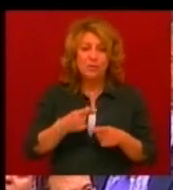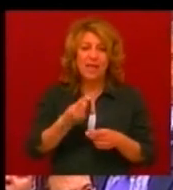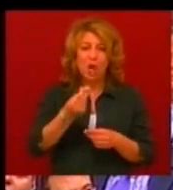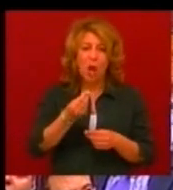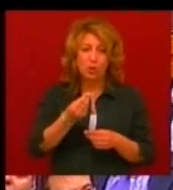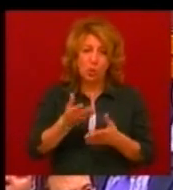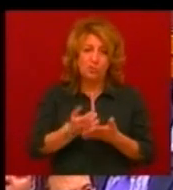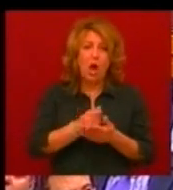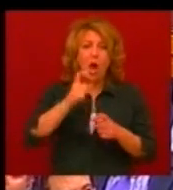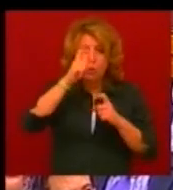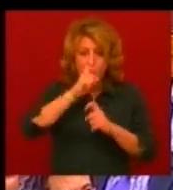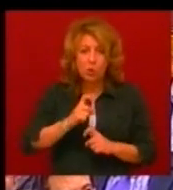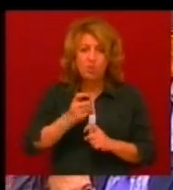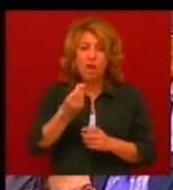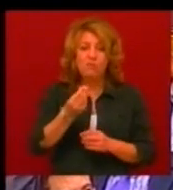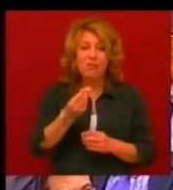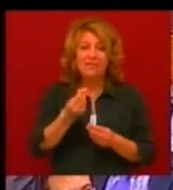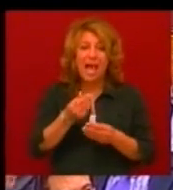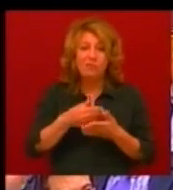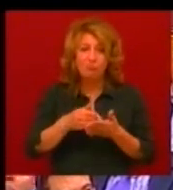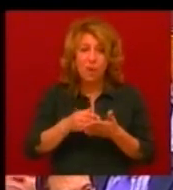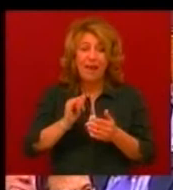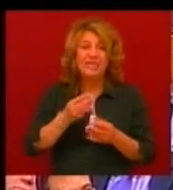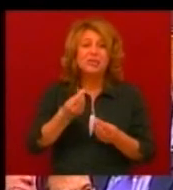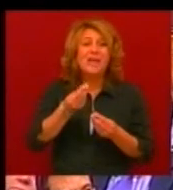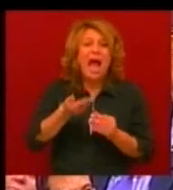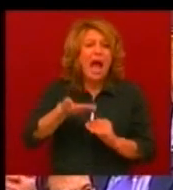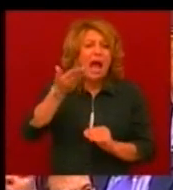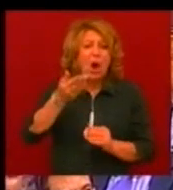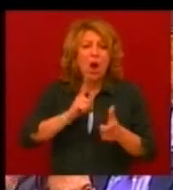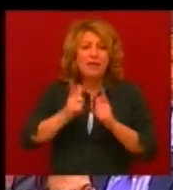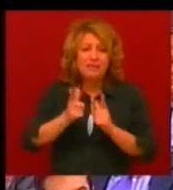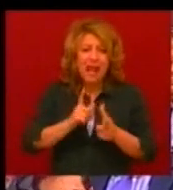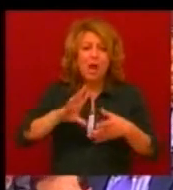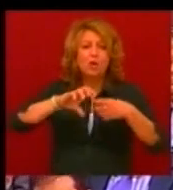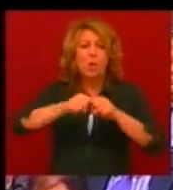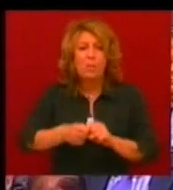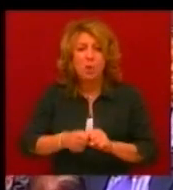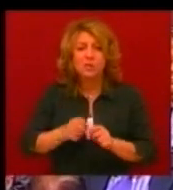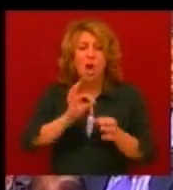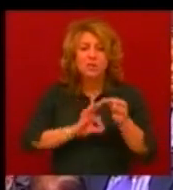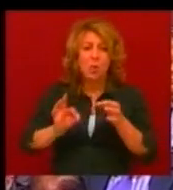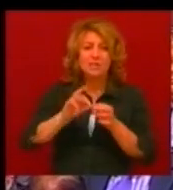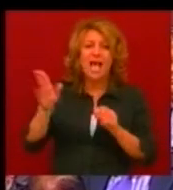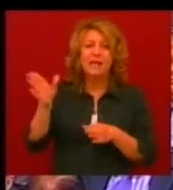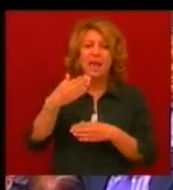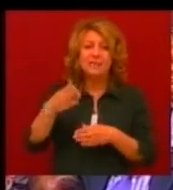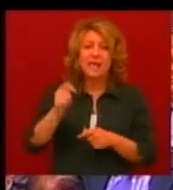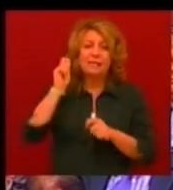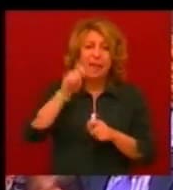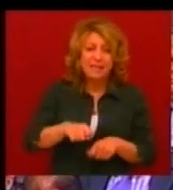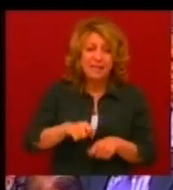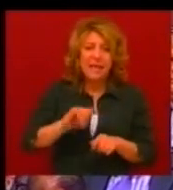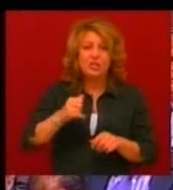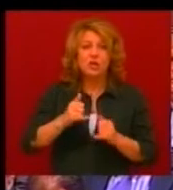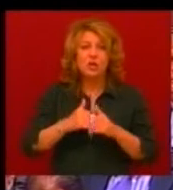rontotta a forint árfolyamát és drágította a hiteleket, rombolta az ország nemzetközi megítélését, növelte a